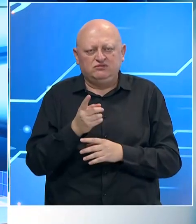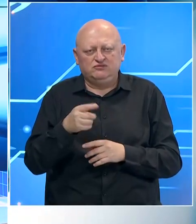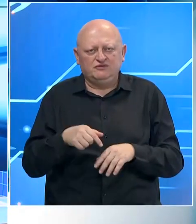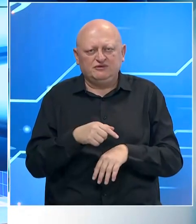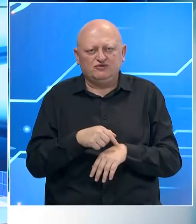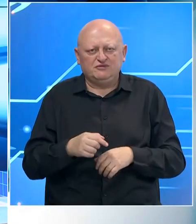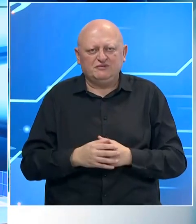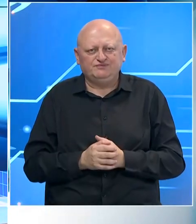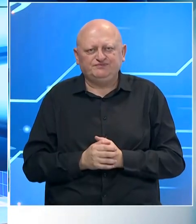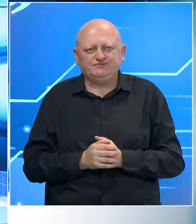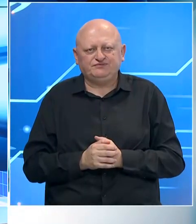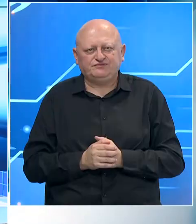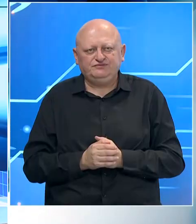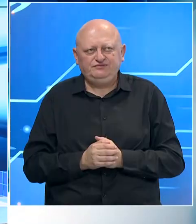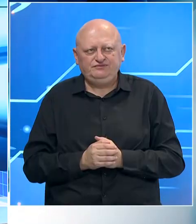ovim trenucima.